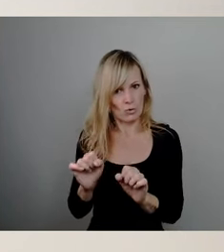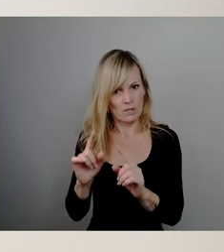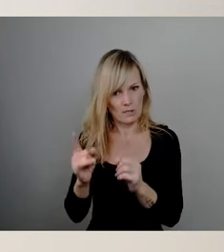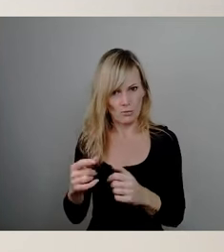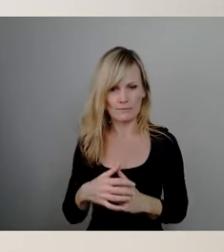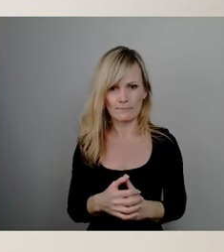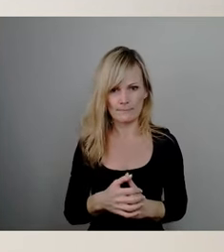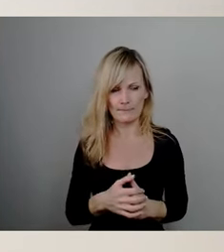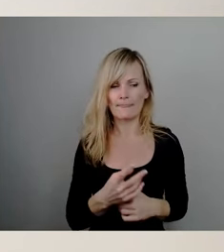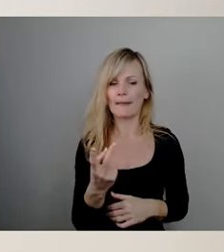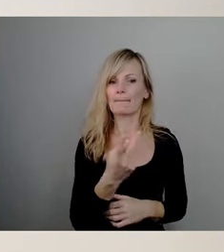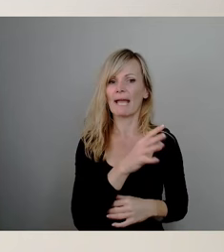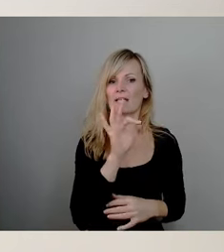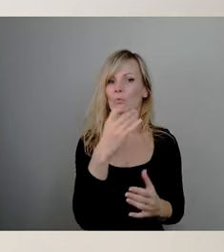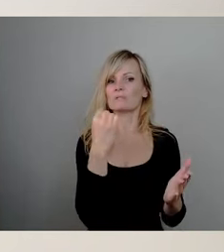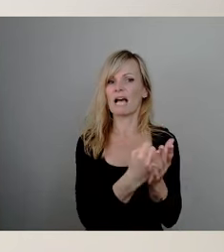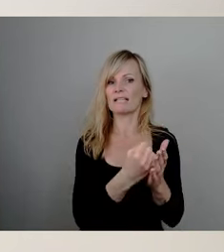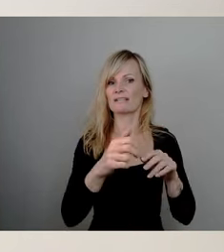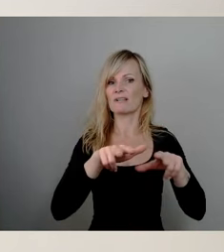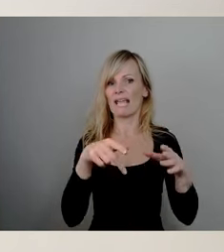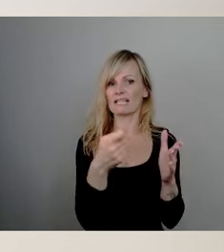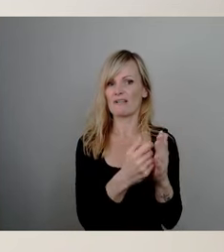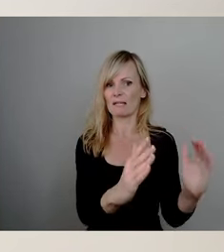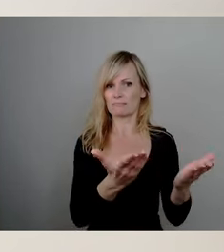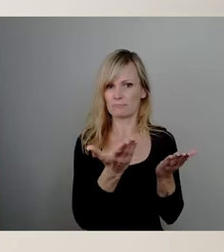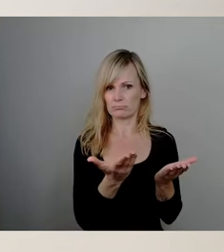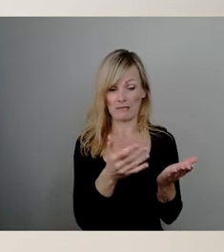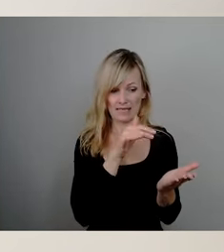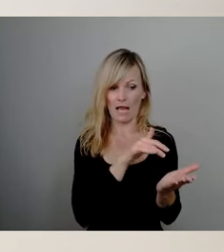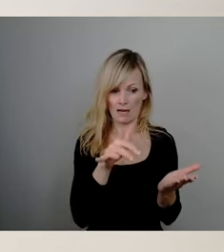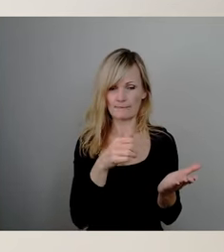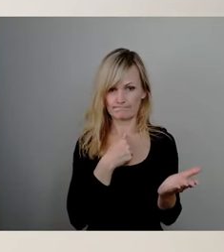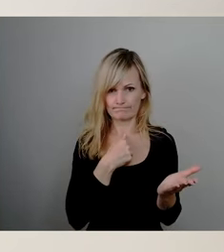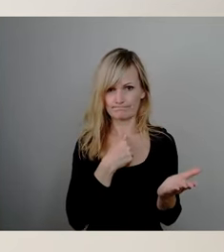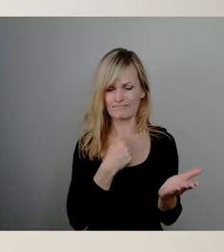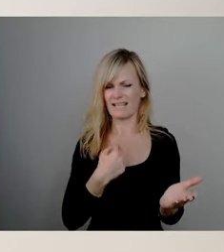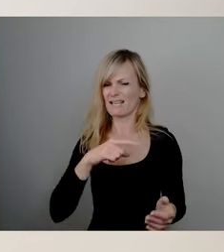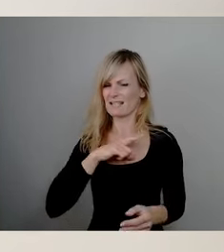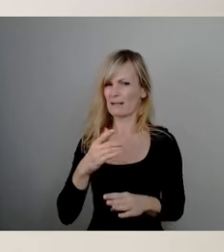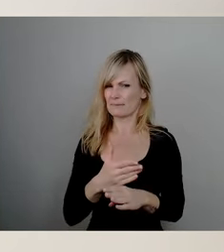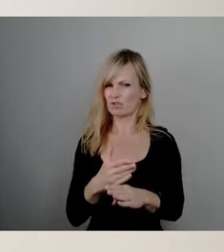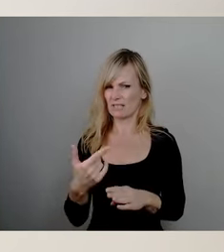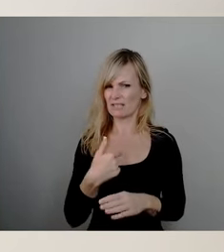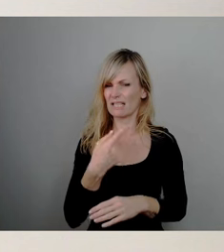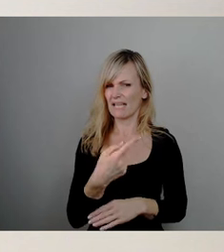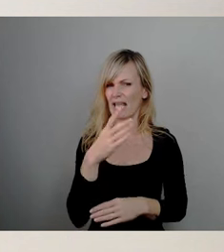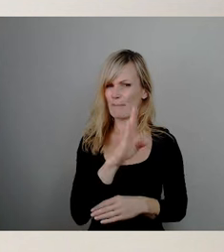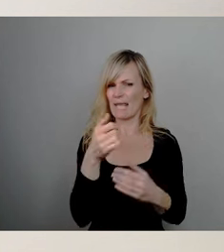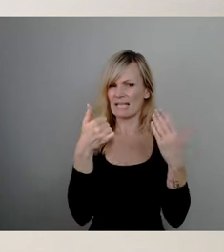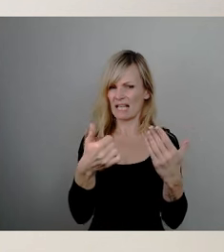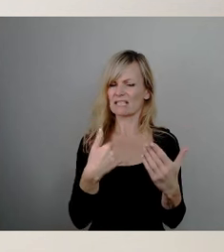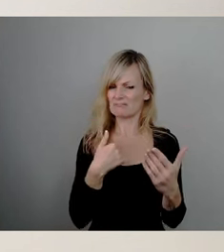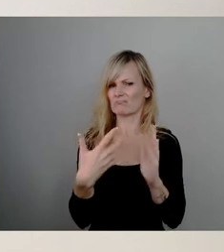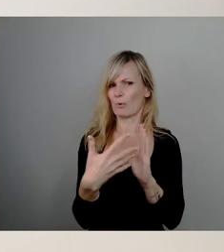Ich habe mich dazu entschieden, das nochmal im GB6 überprüfen zu lassen, weil dort die